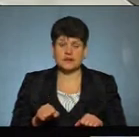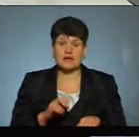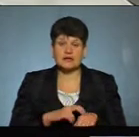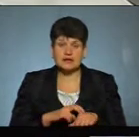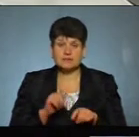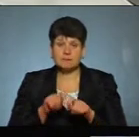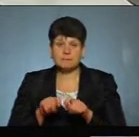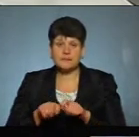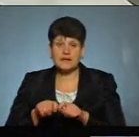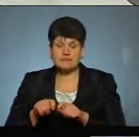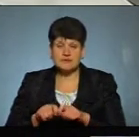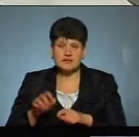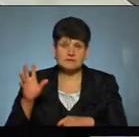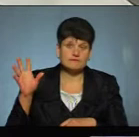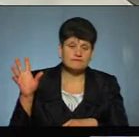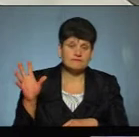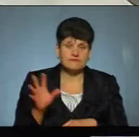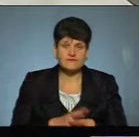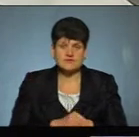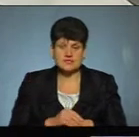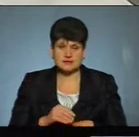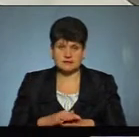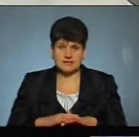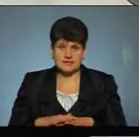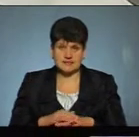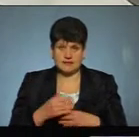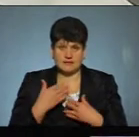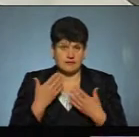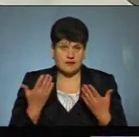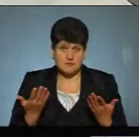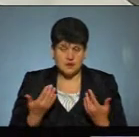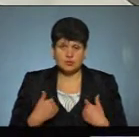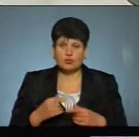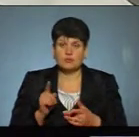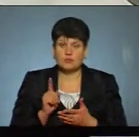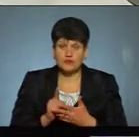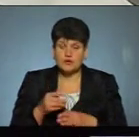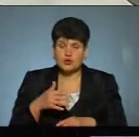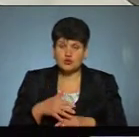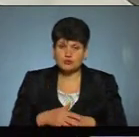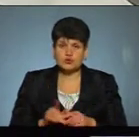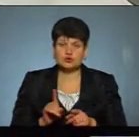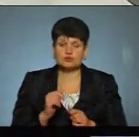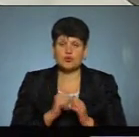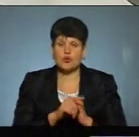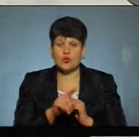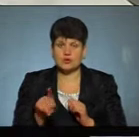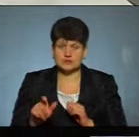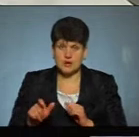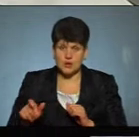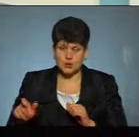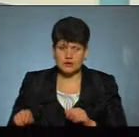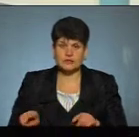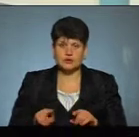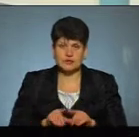населення зараз немає. Тому ми повинні розуміти, що кожна людина, так